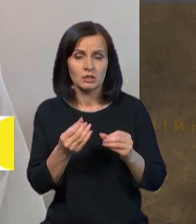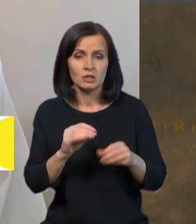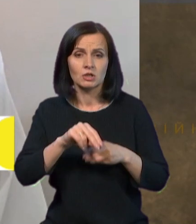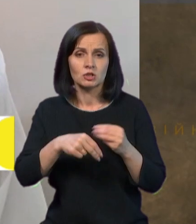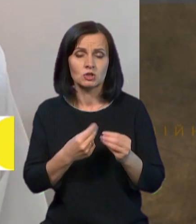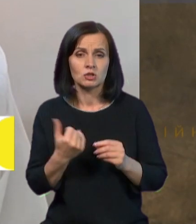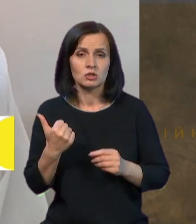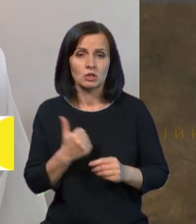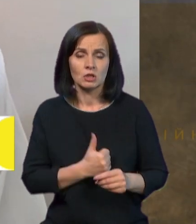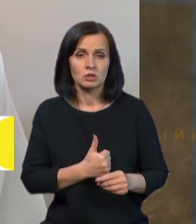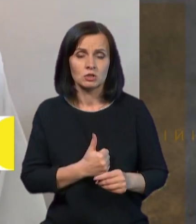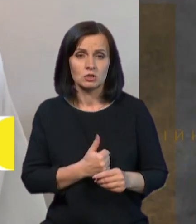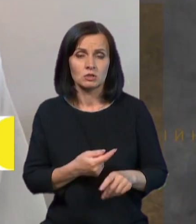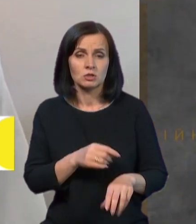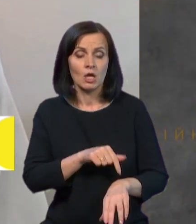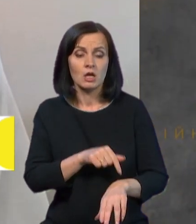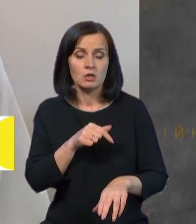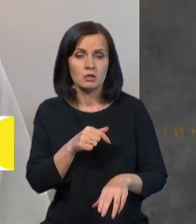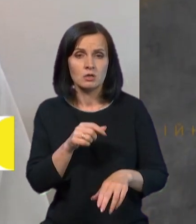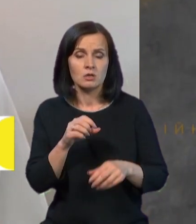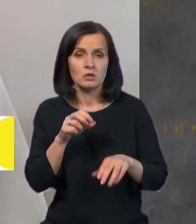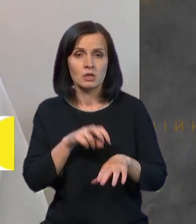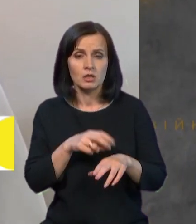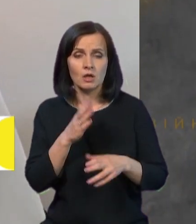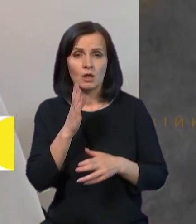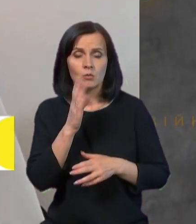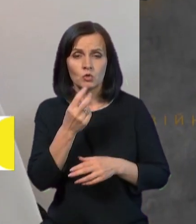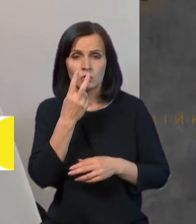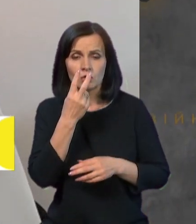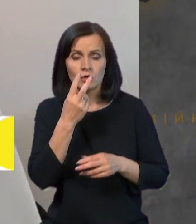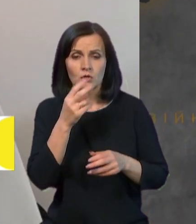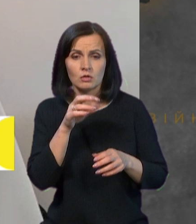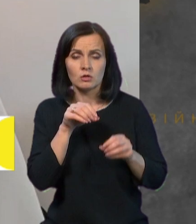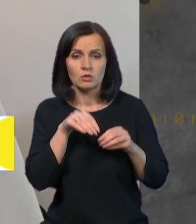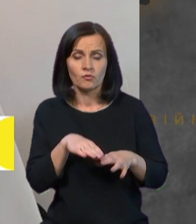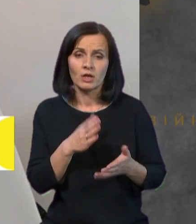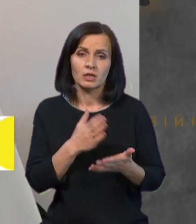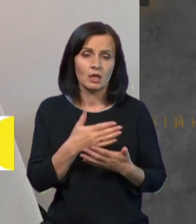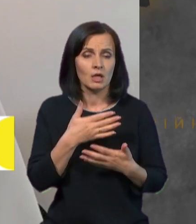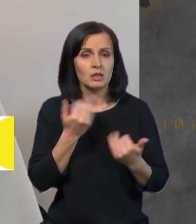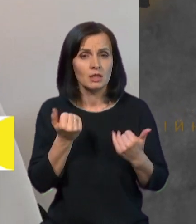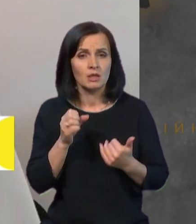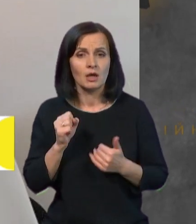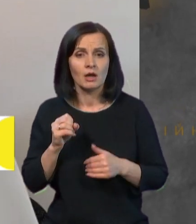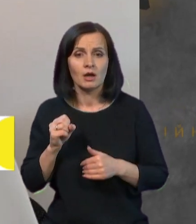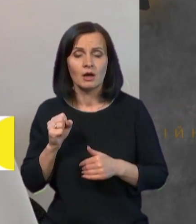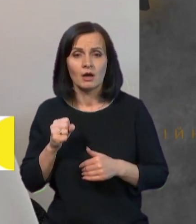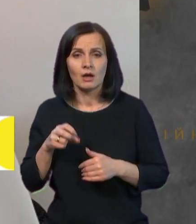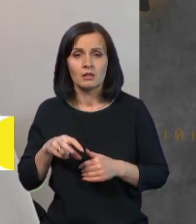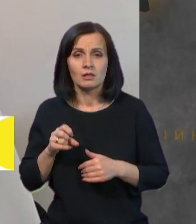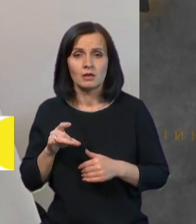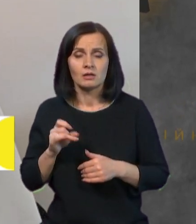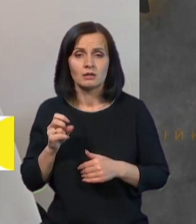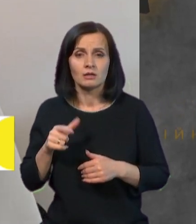даними реакціями алерголог буде судити, чи є в людини алергія чутливість табельних металів.